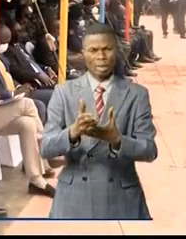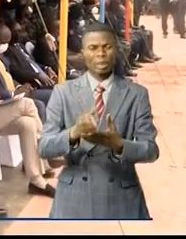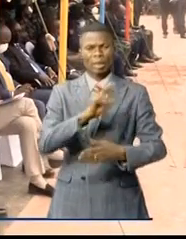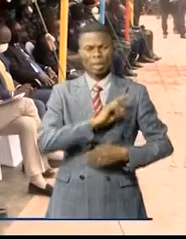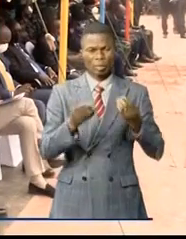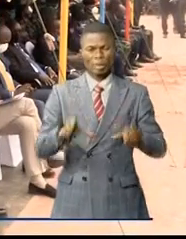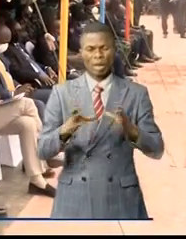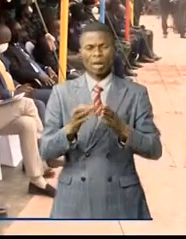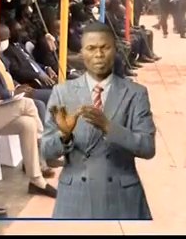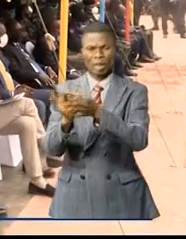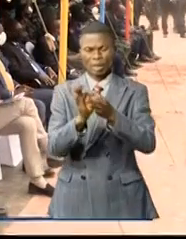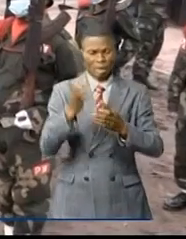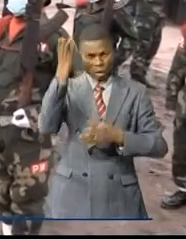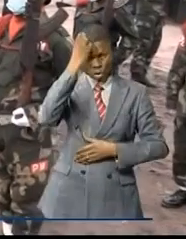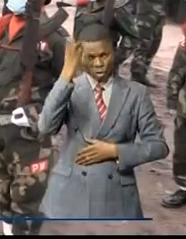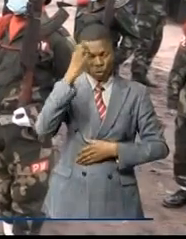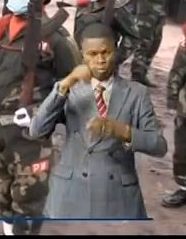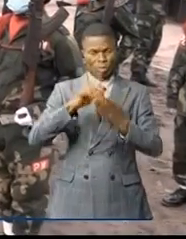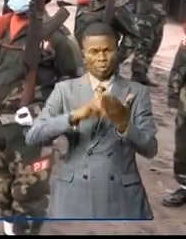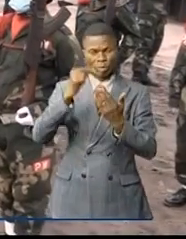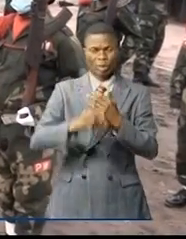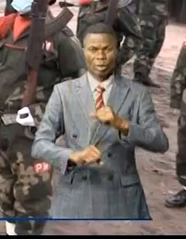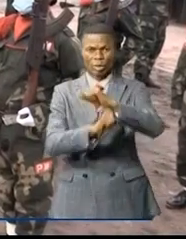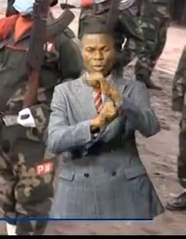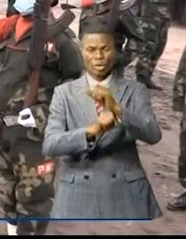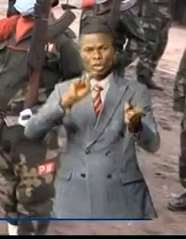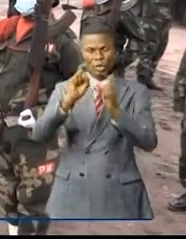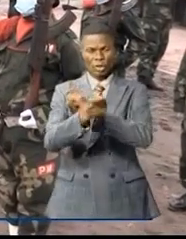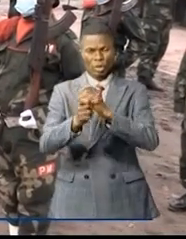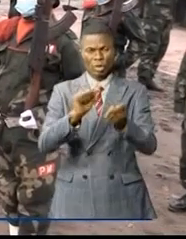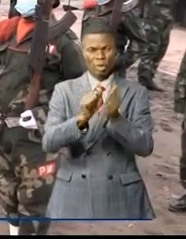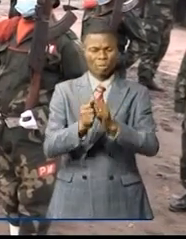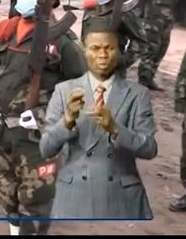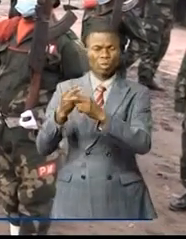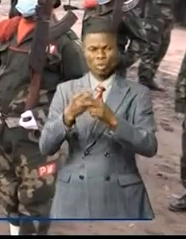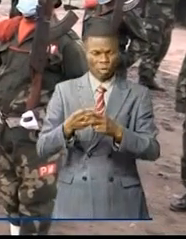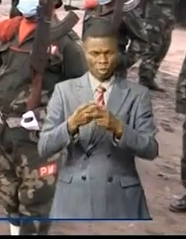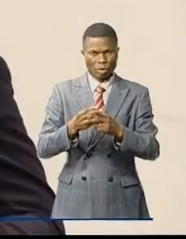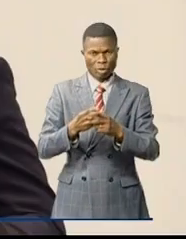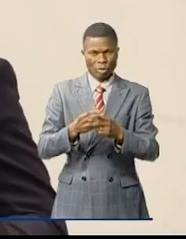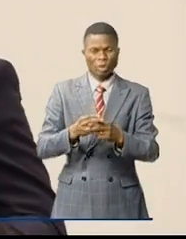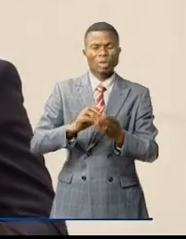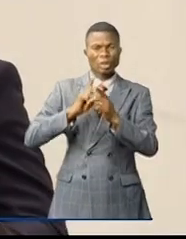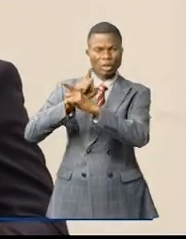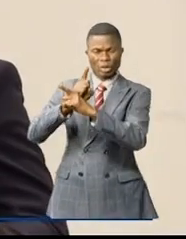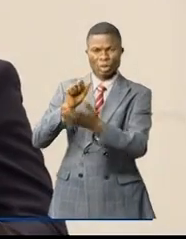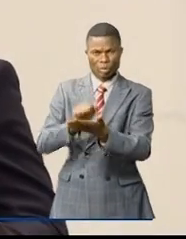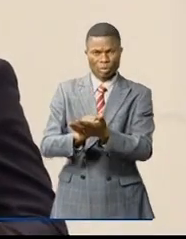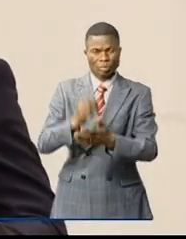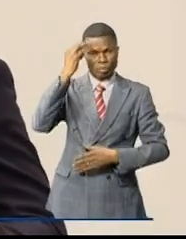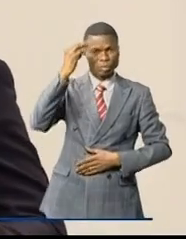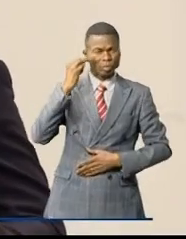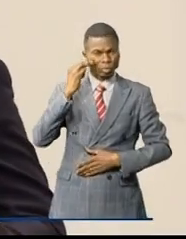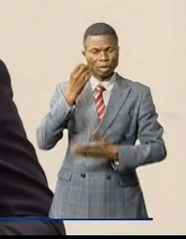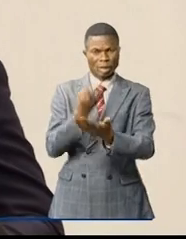'RDC et l'Union européenne à travers le programme d'appui à la réforme du secteur de la sécurité, volet Défense. Le ministre